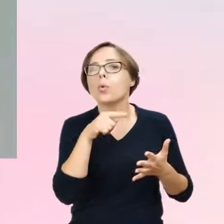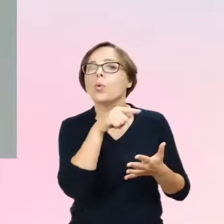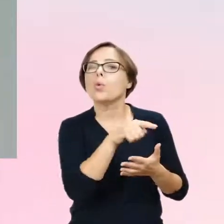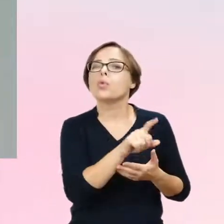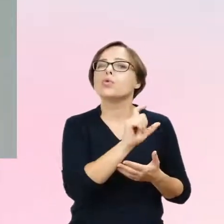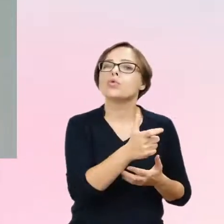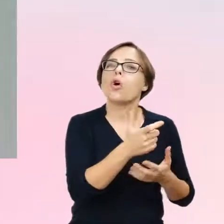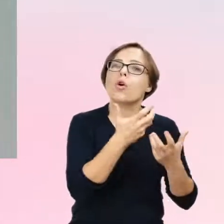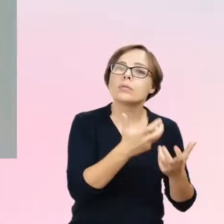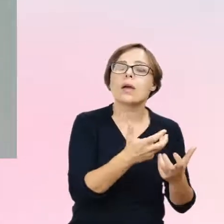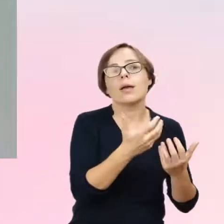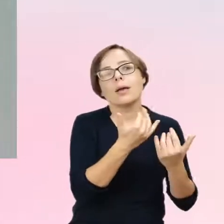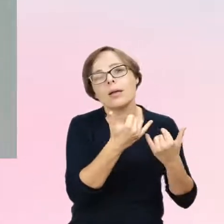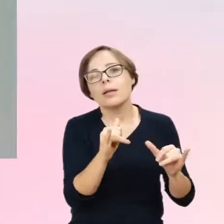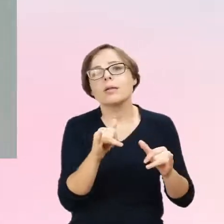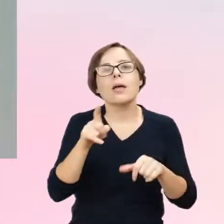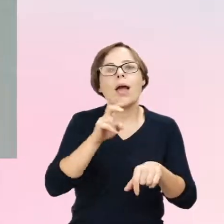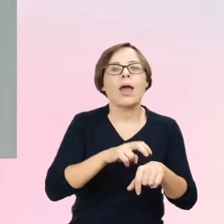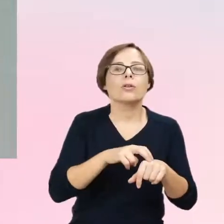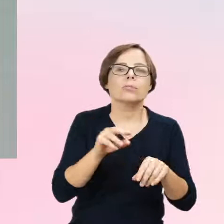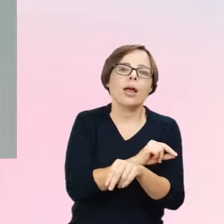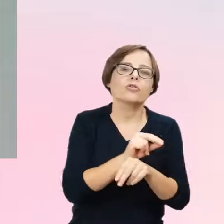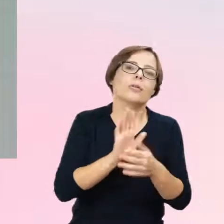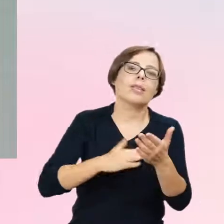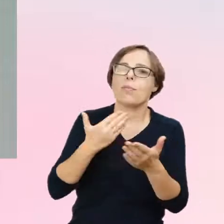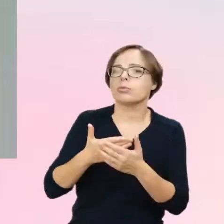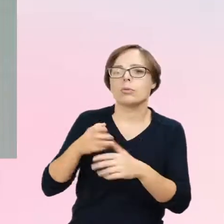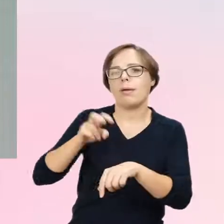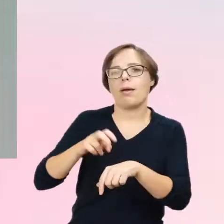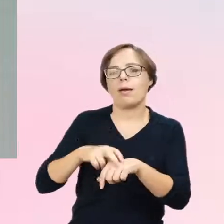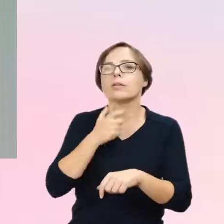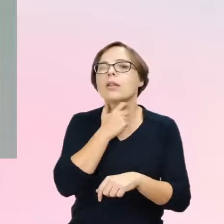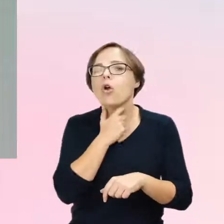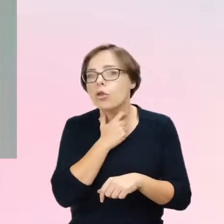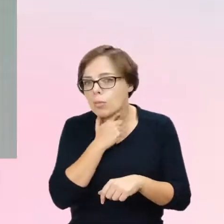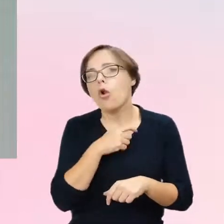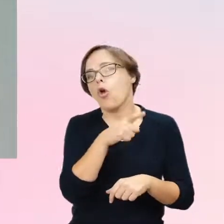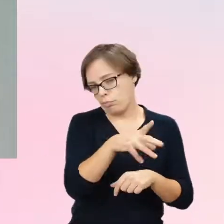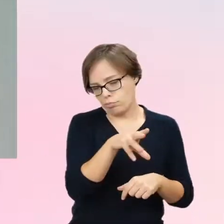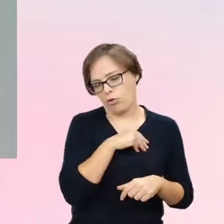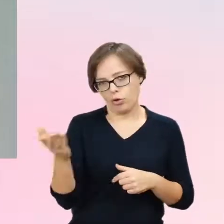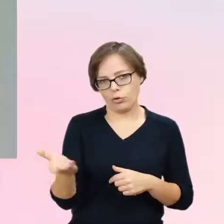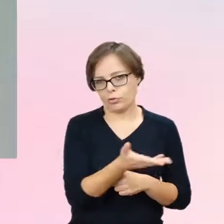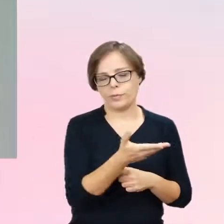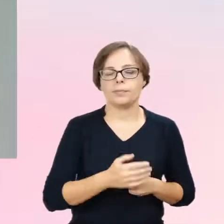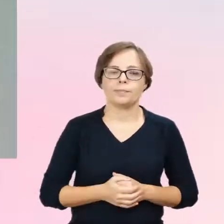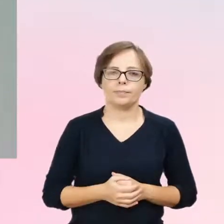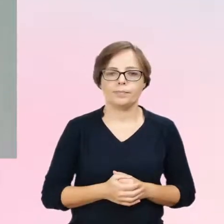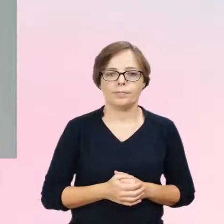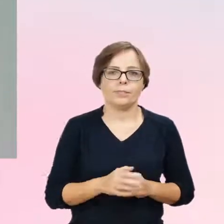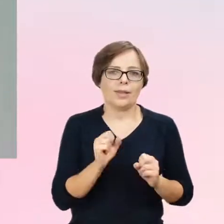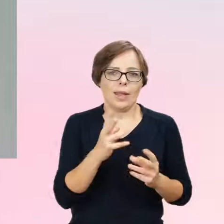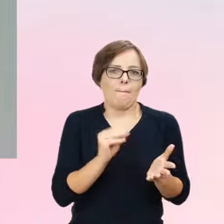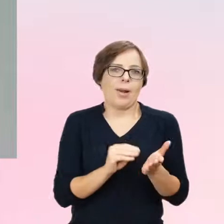interwencji endokrynologicznej zgodnej ze standardami współczesnej wiedzy. Także tak to